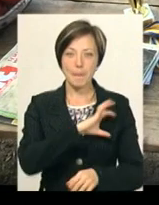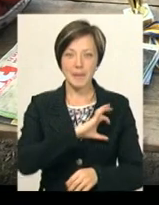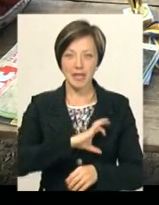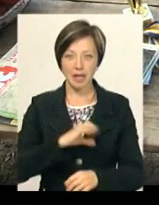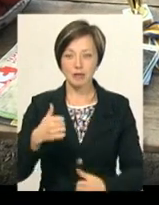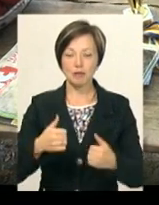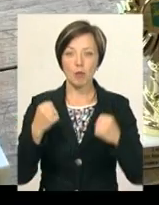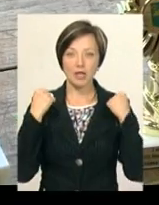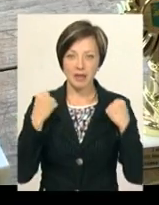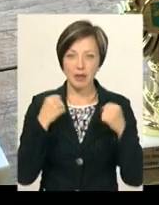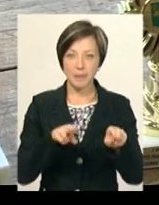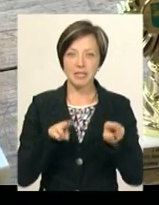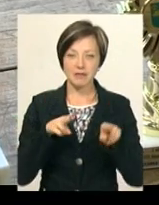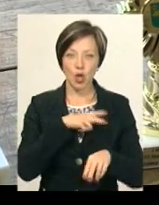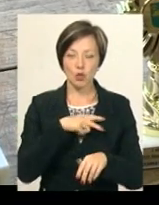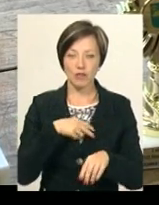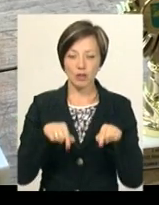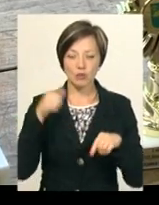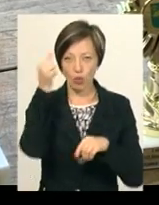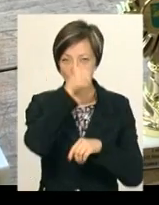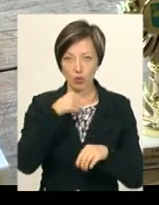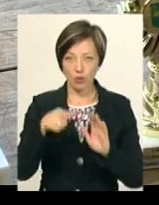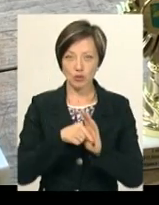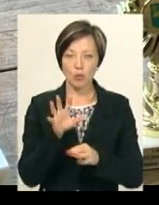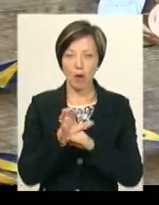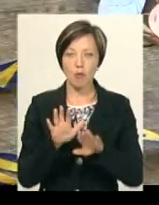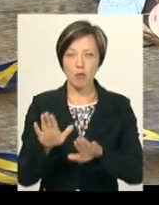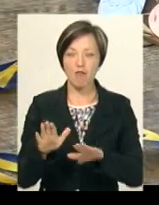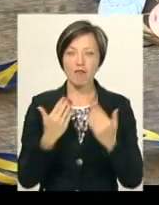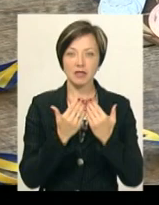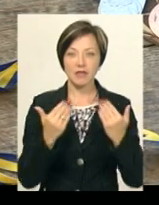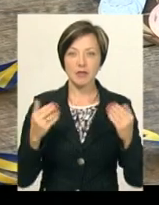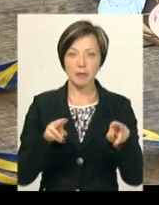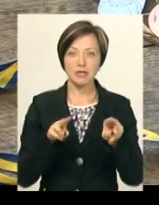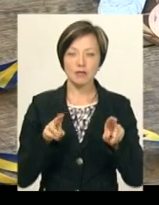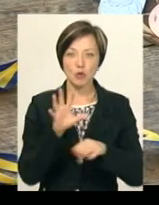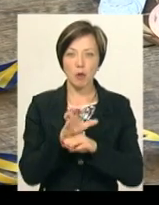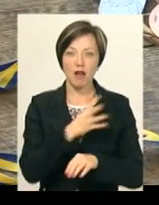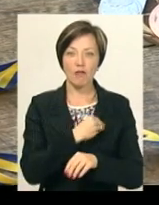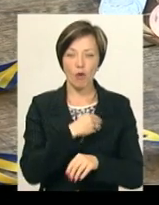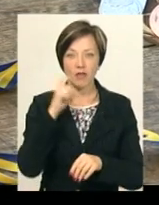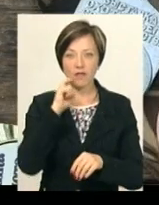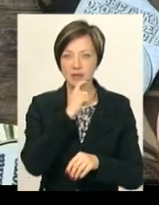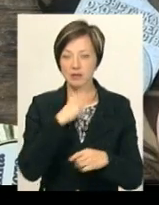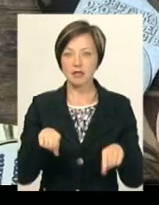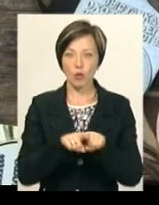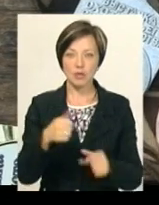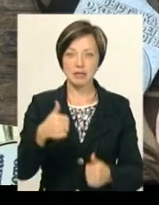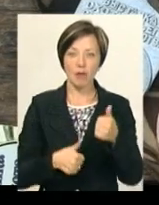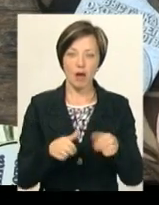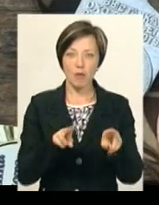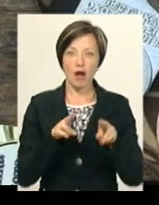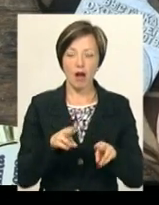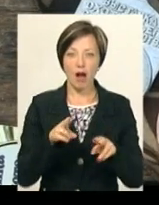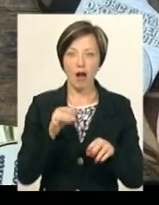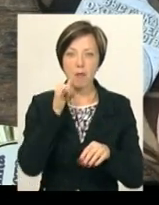їхні спортивні мисливські трофеї. Цього року Олександр із собаками побував на виставках мисливських собак у Львові-Вінниці, а також на змаганнях з полювання